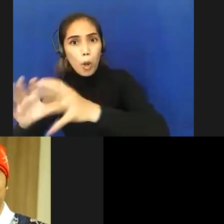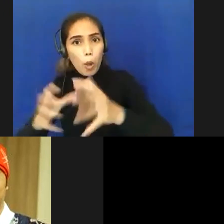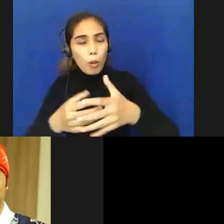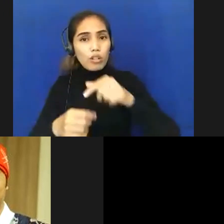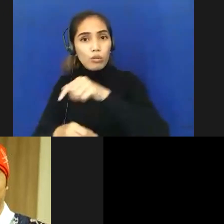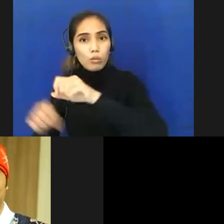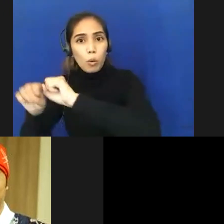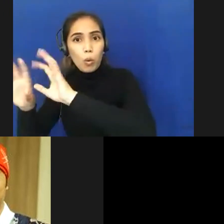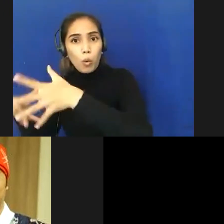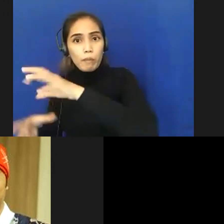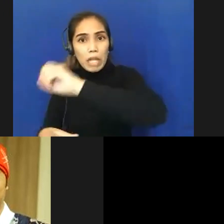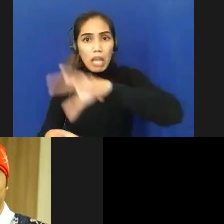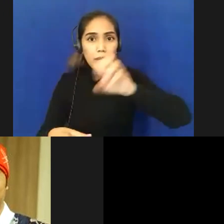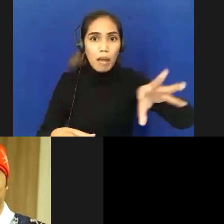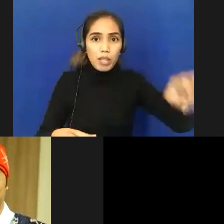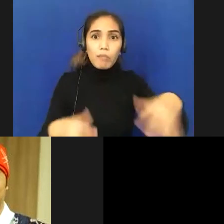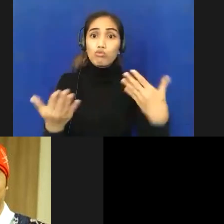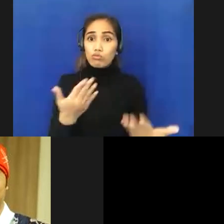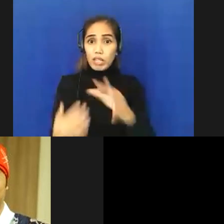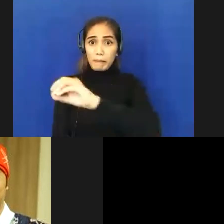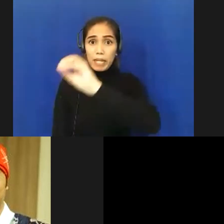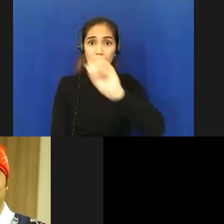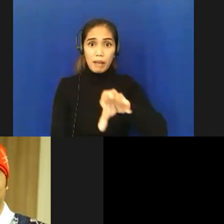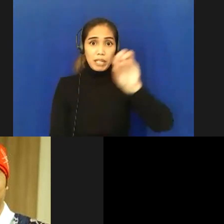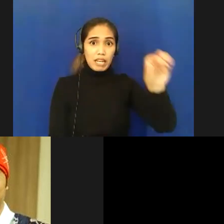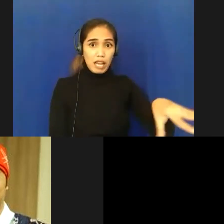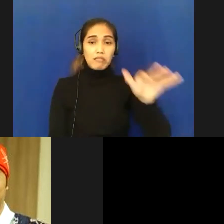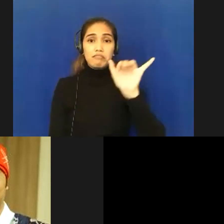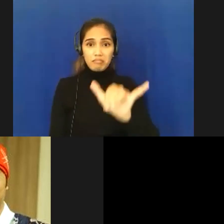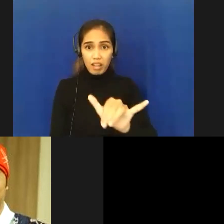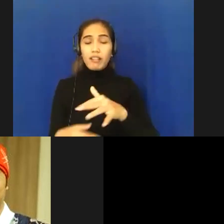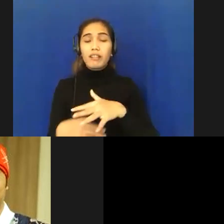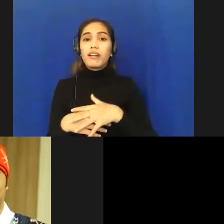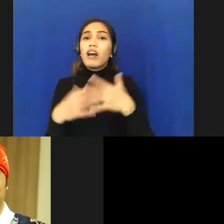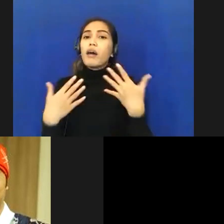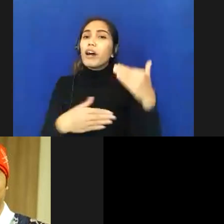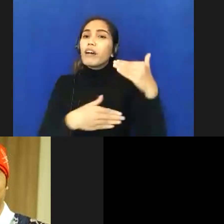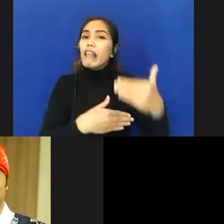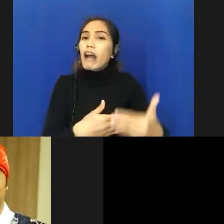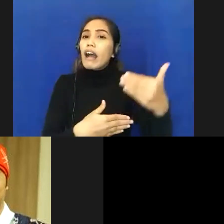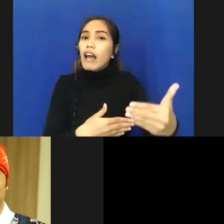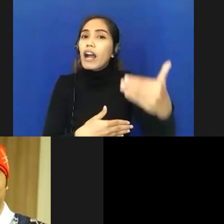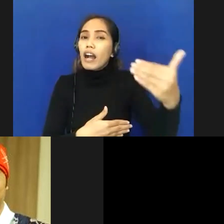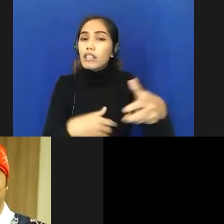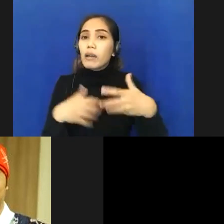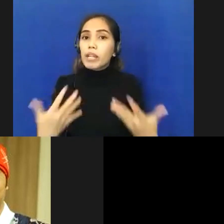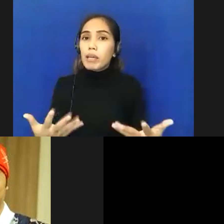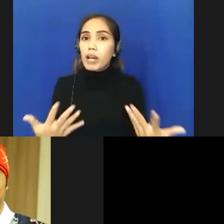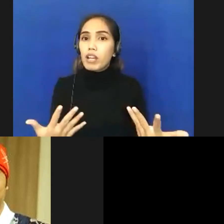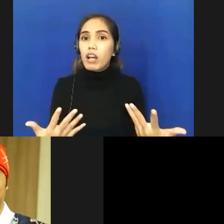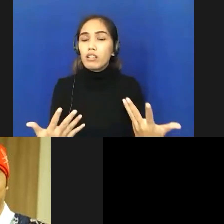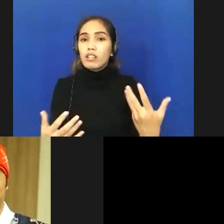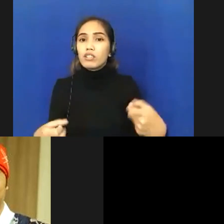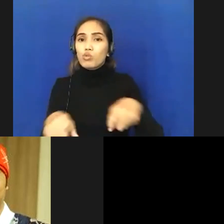kira-kira langkah-langkah konkret apa yang dilakukan untuk mengatasi halal yang sebetulnya kontekstual sesuai dengan